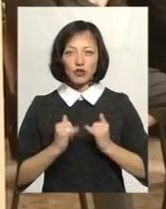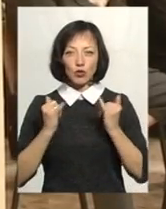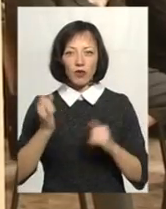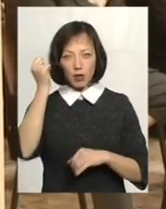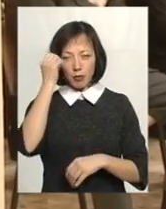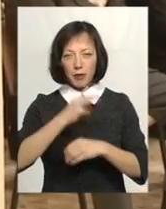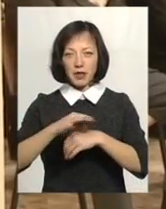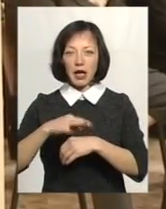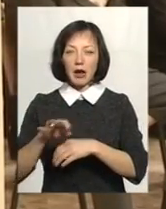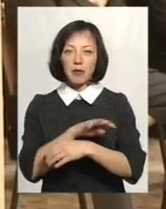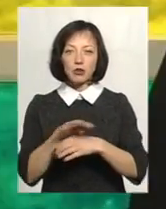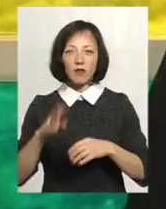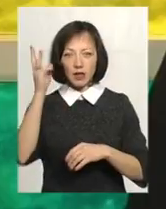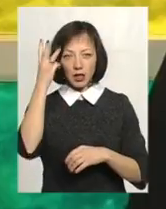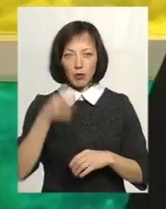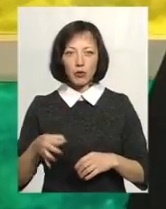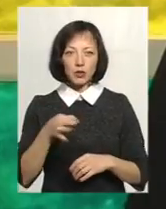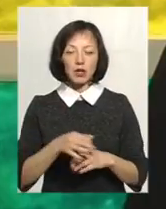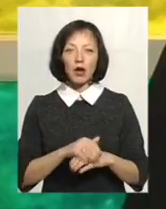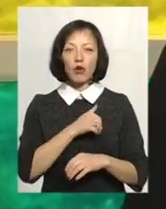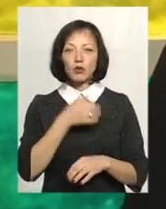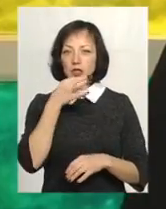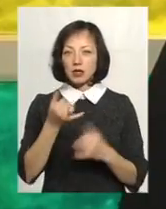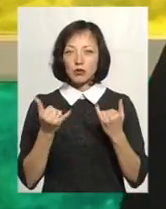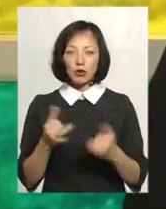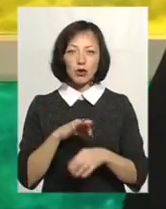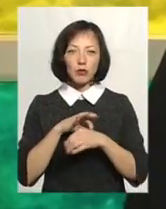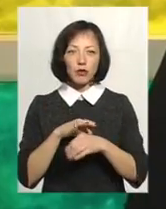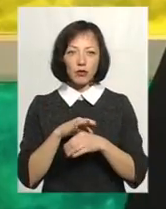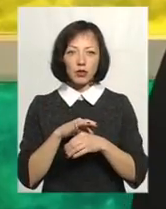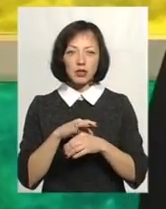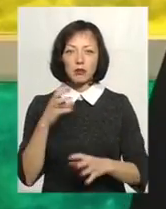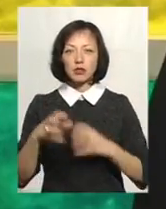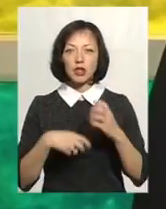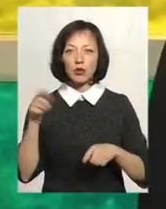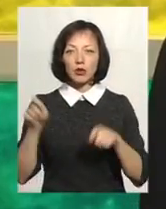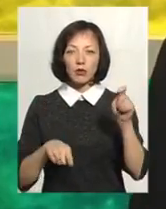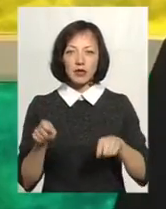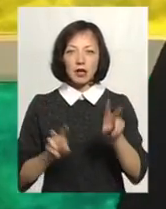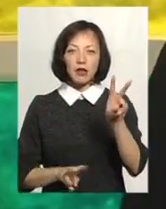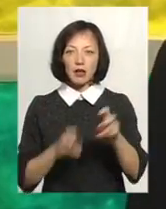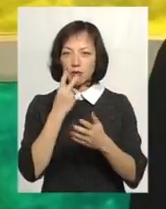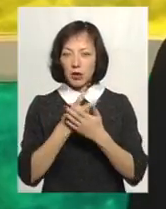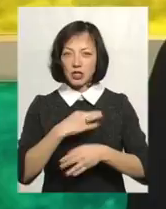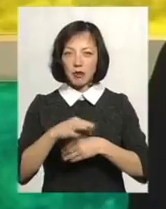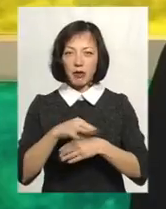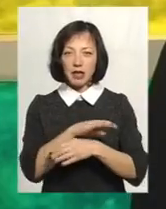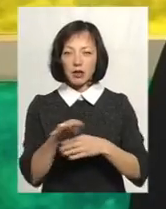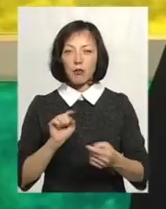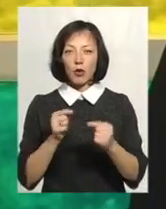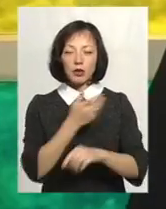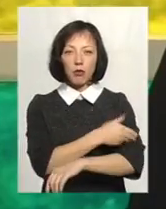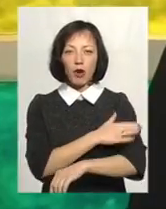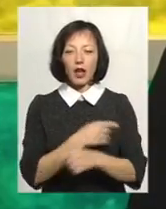пам'ять репресованих на Поділлі. Хочу сказати, що сьогодні проводиться міжнародна конференція. Назва її вибачили – «Репресії проти поляків